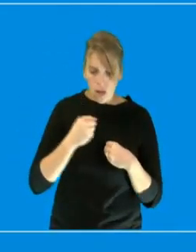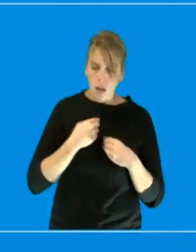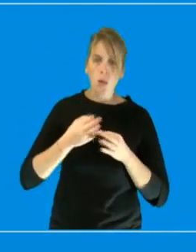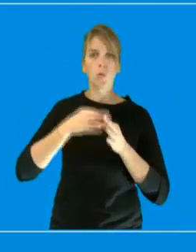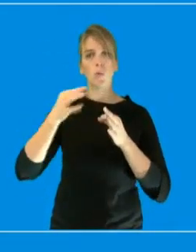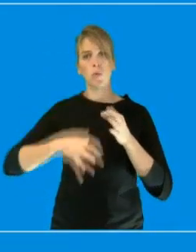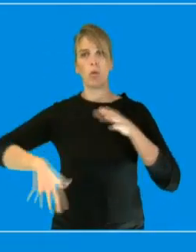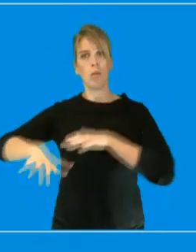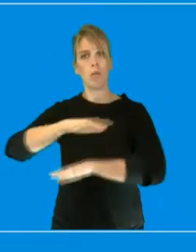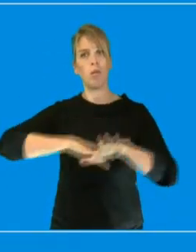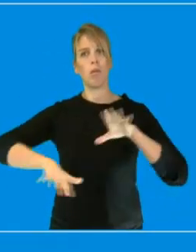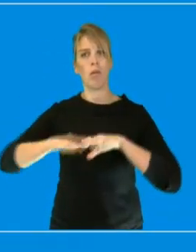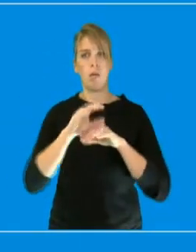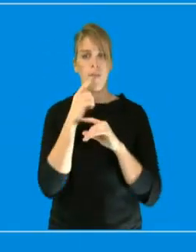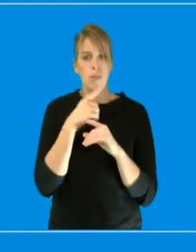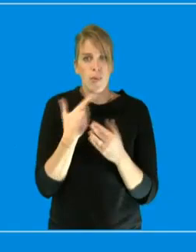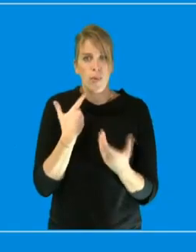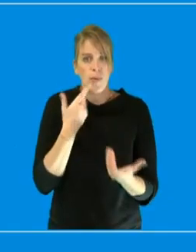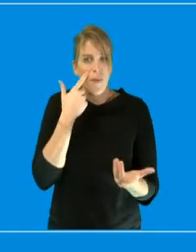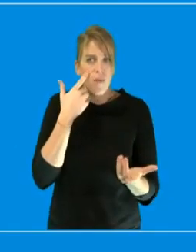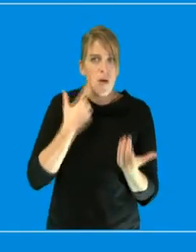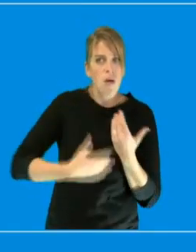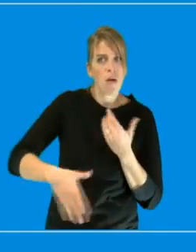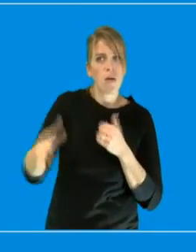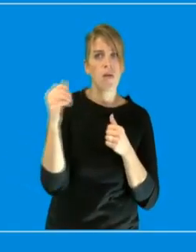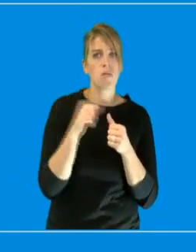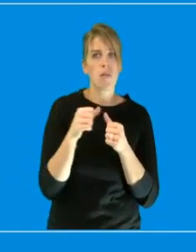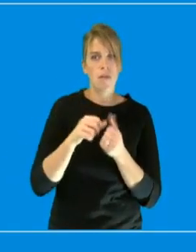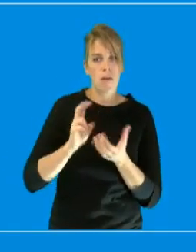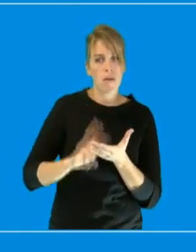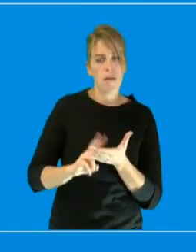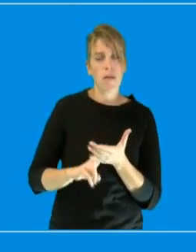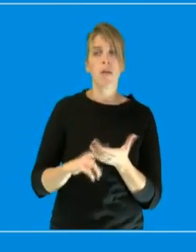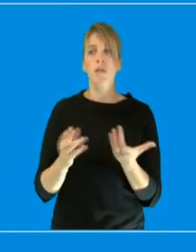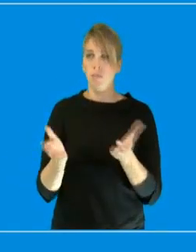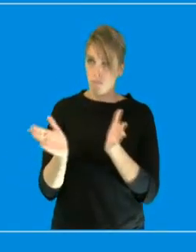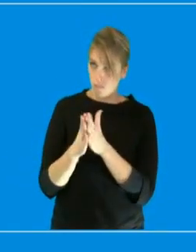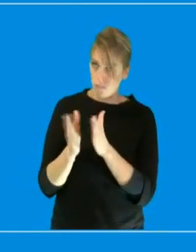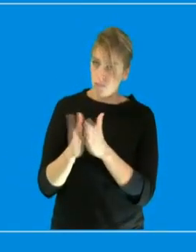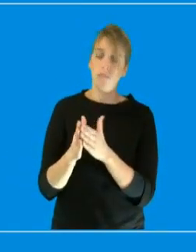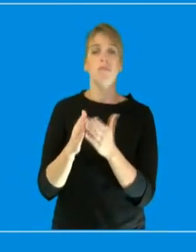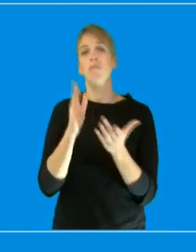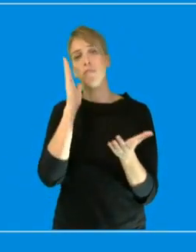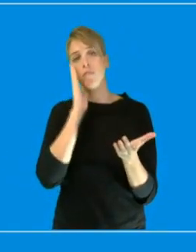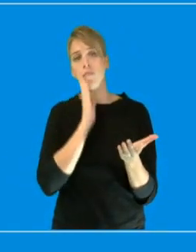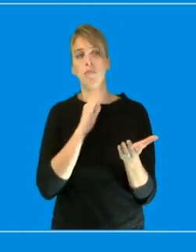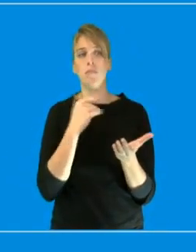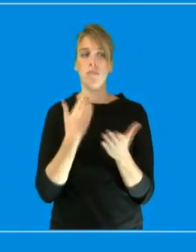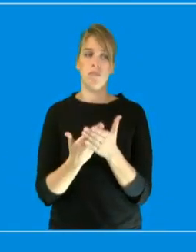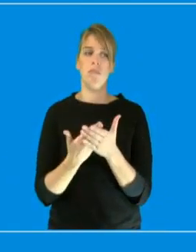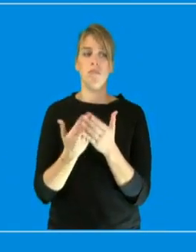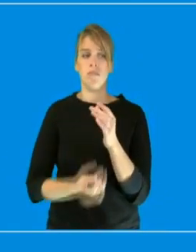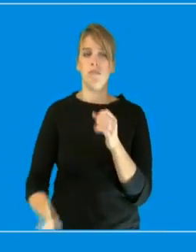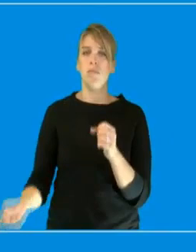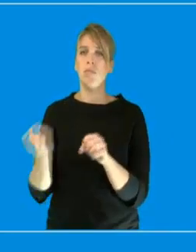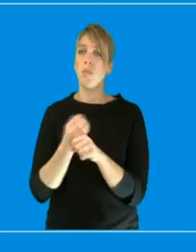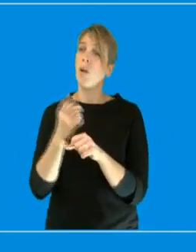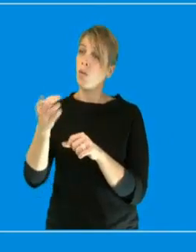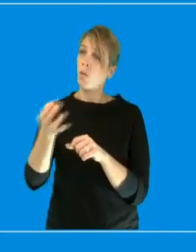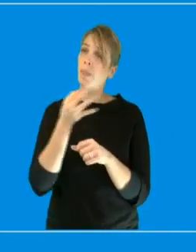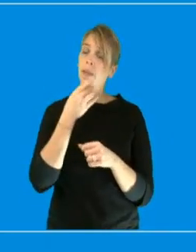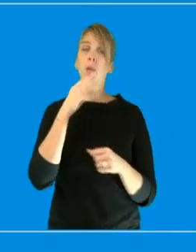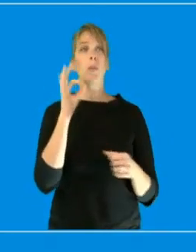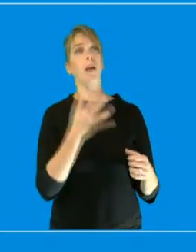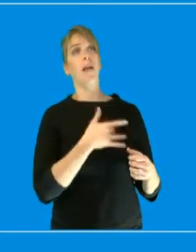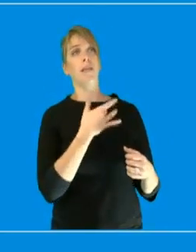'établir ce qui va être fait pour la suite. Donc nous vous demandons d'en tenir compte, vous avez marqué votre intérêt pour cette